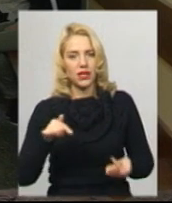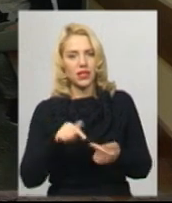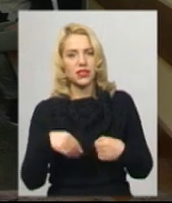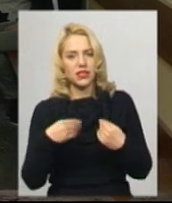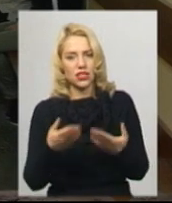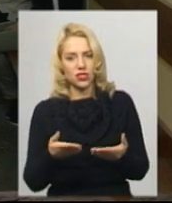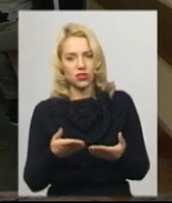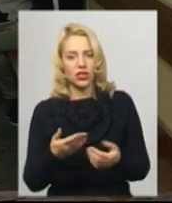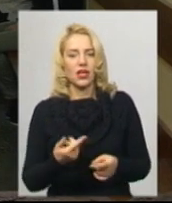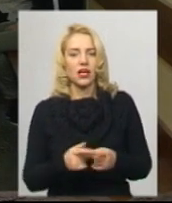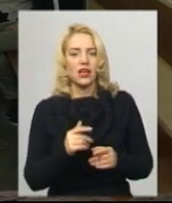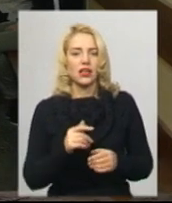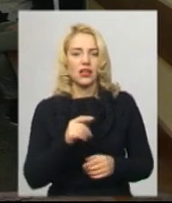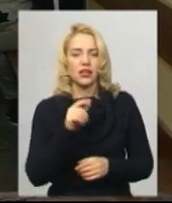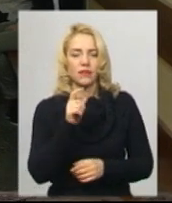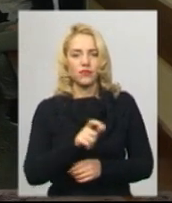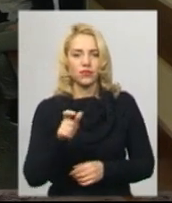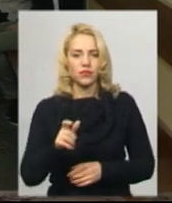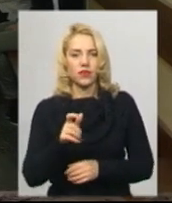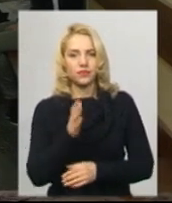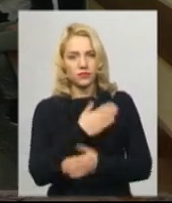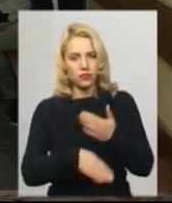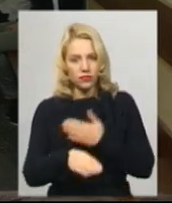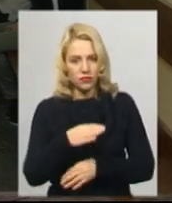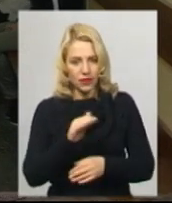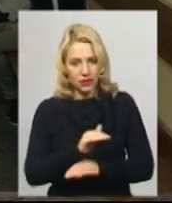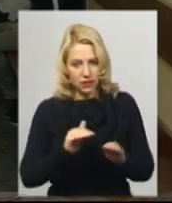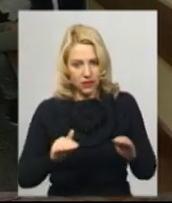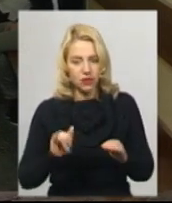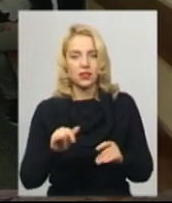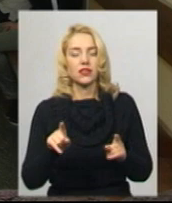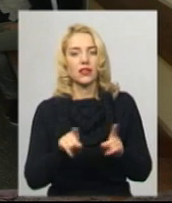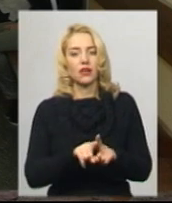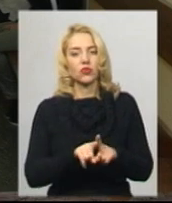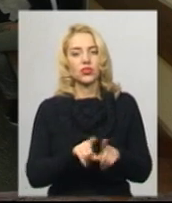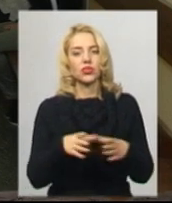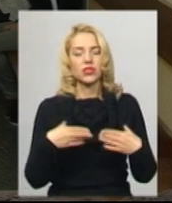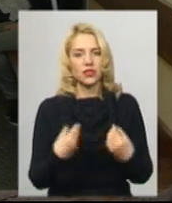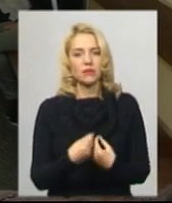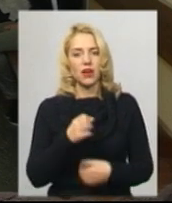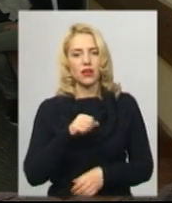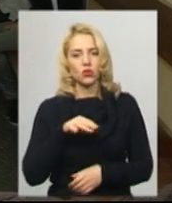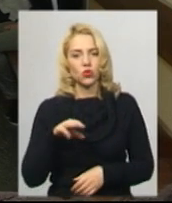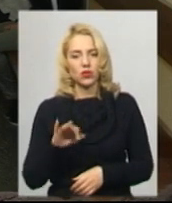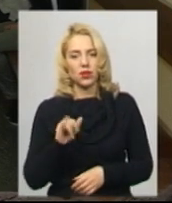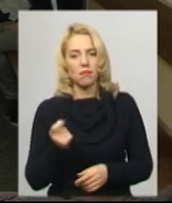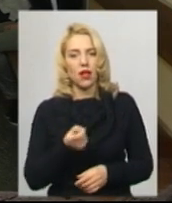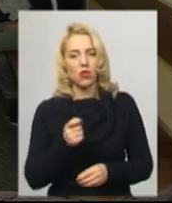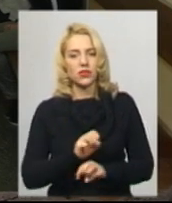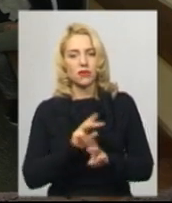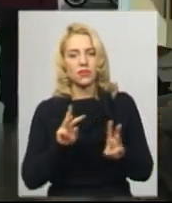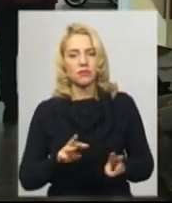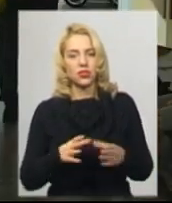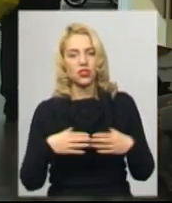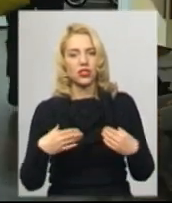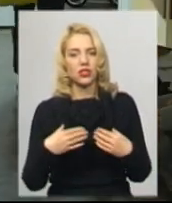з особами з інвалідністю, також з сім'ями АТО і малозабезпеченими